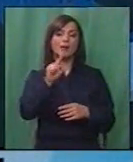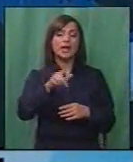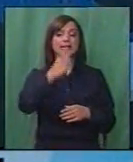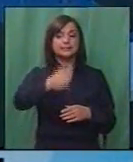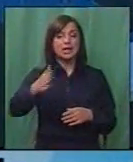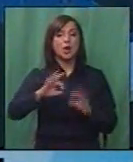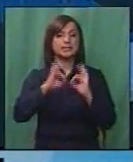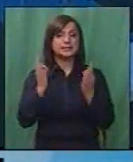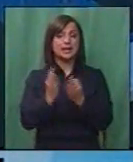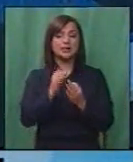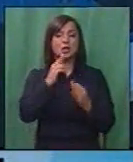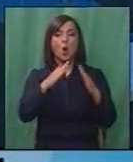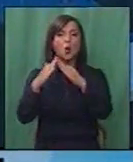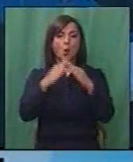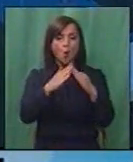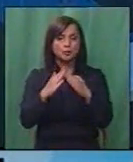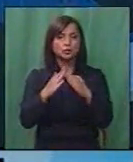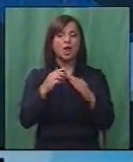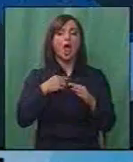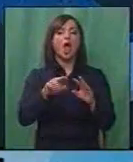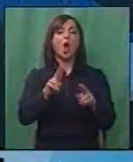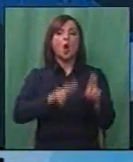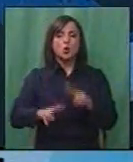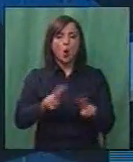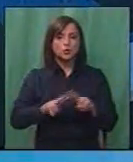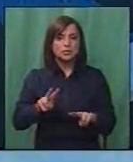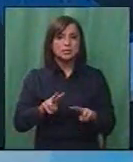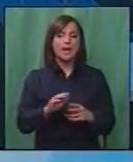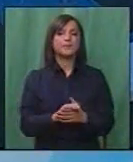секој семејство, секој комшија, кој што роднина,